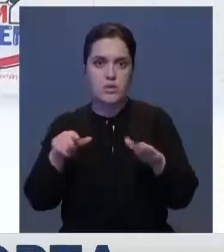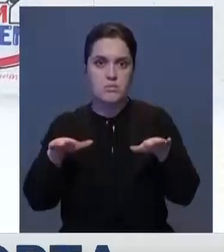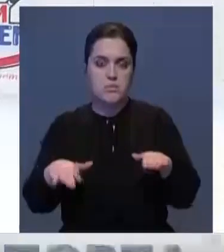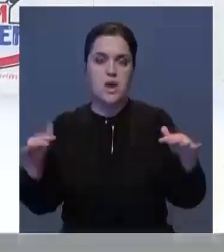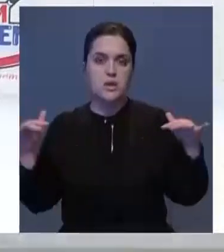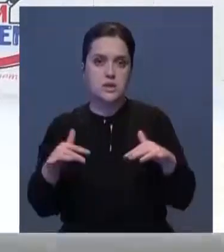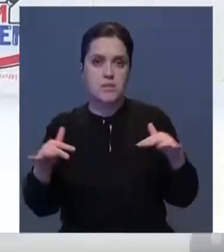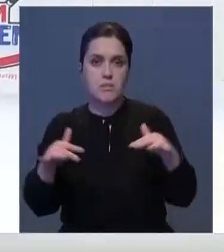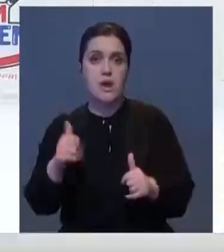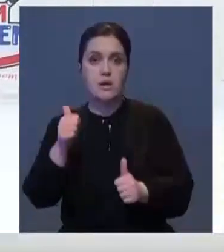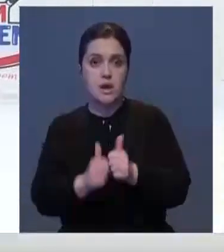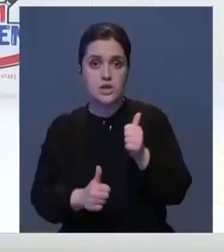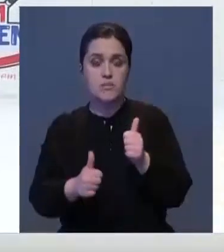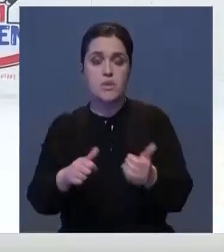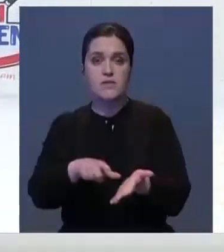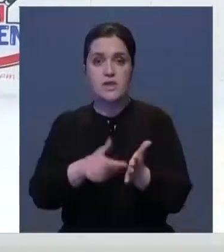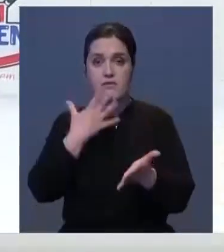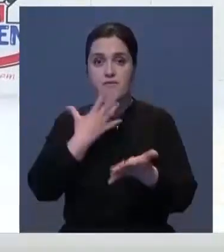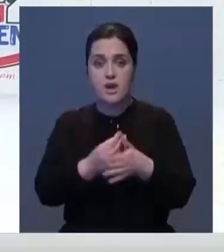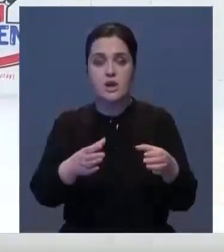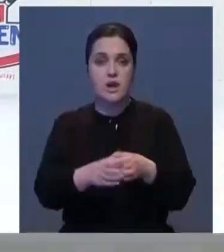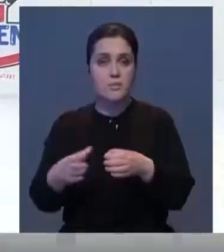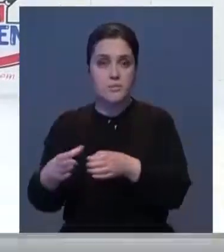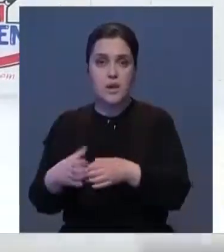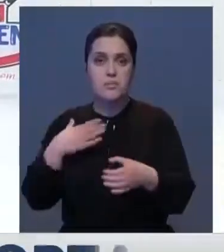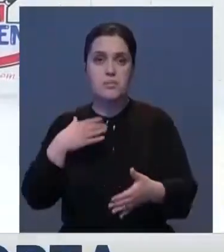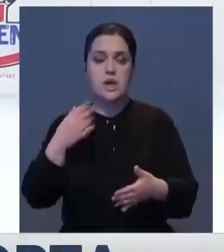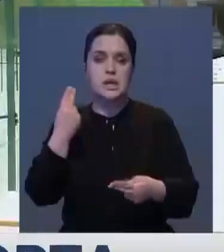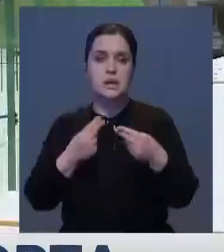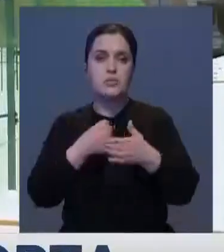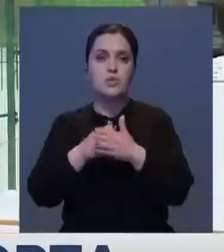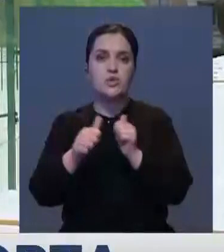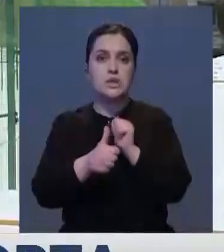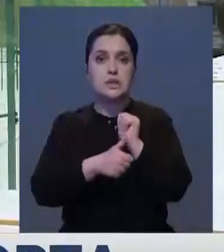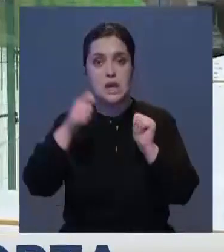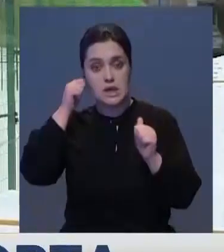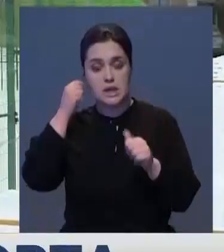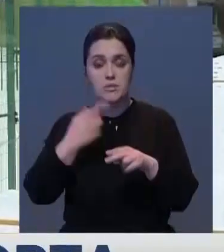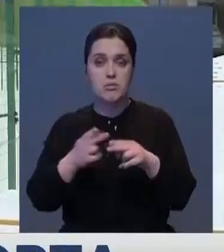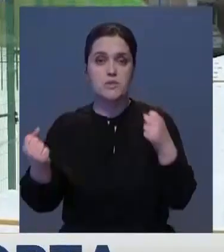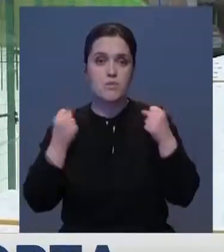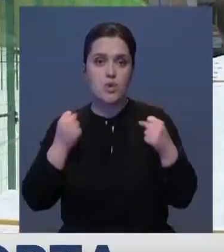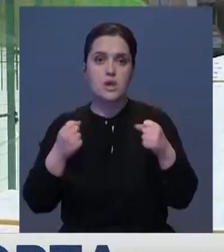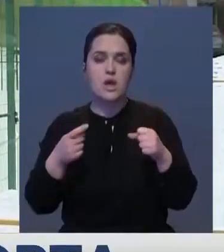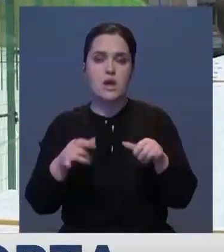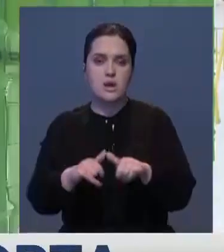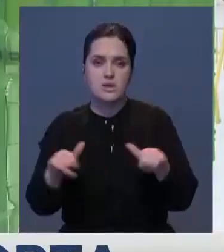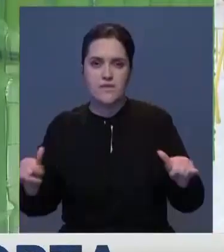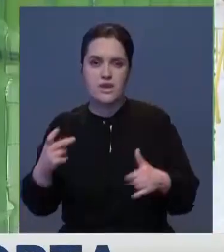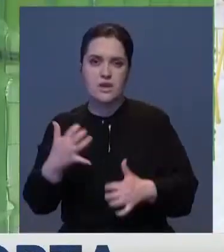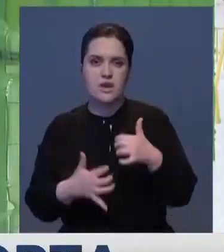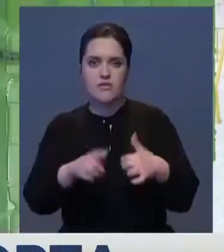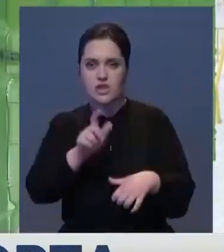каждом дворе своя команда. Играем до 16 лет. Дворовый спорт решили развивать неравнодушные жители.